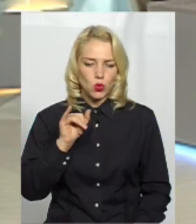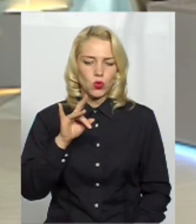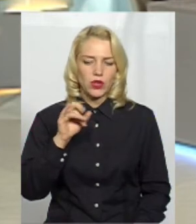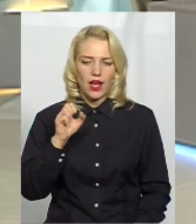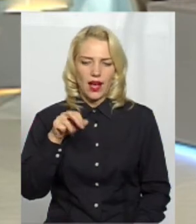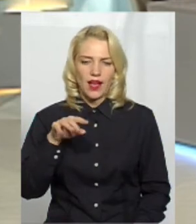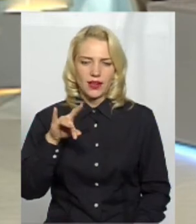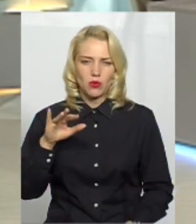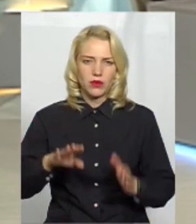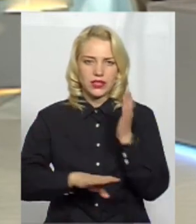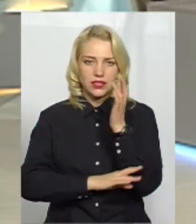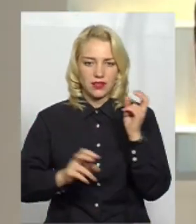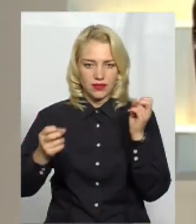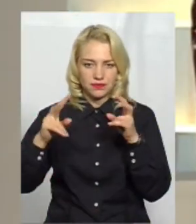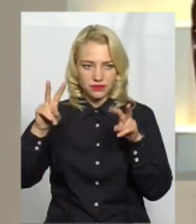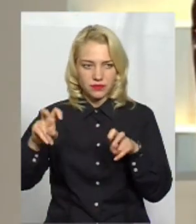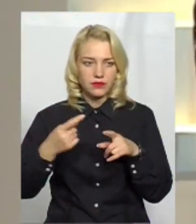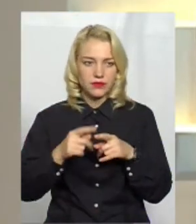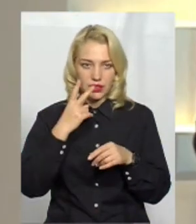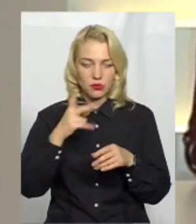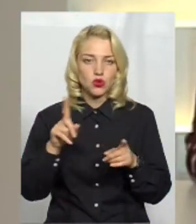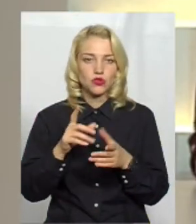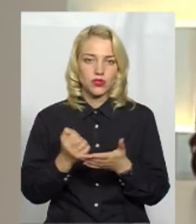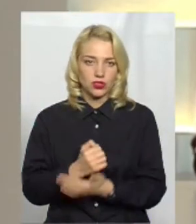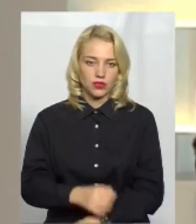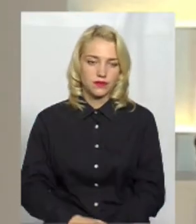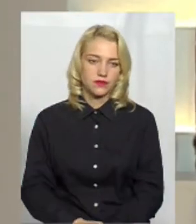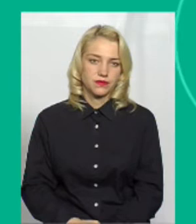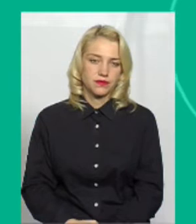фрагменті сюжету Лесі Боровець. Дивимося і продовжимо.